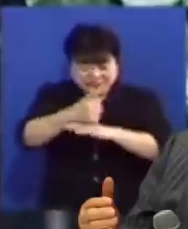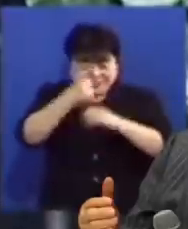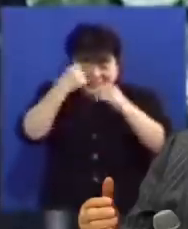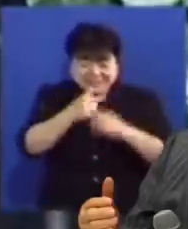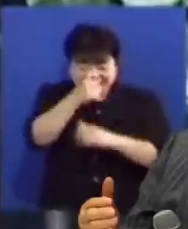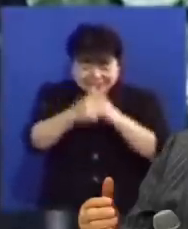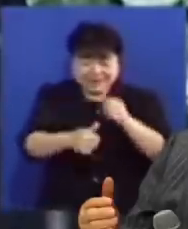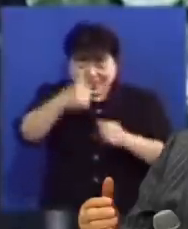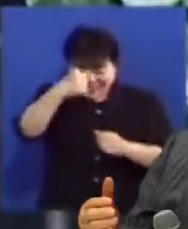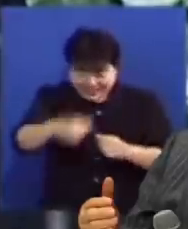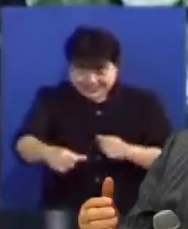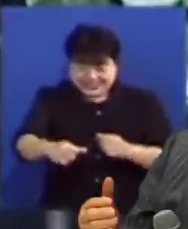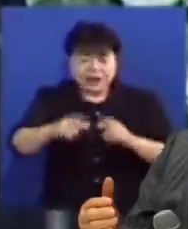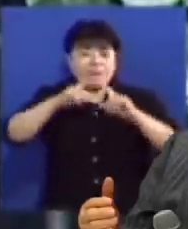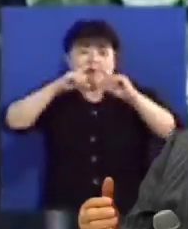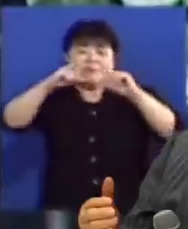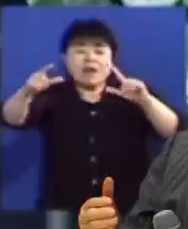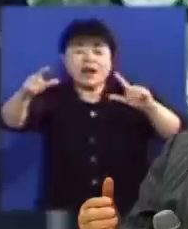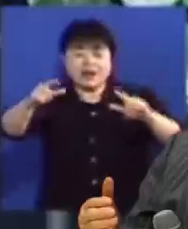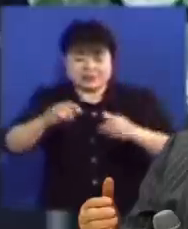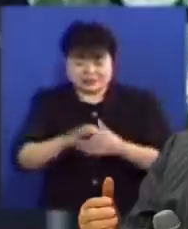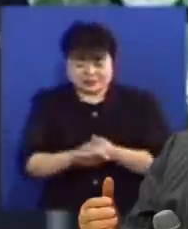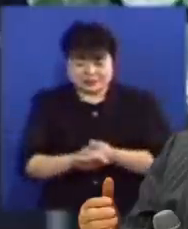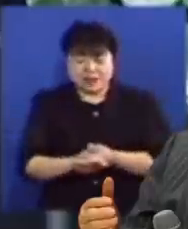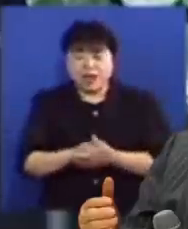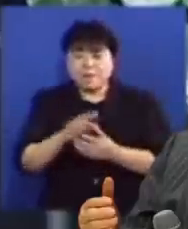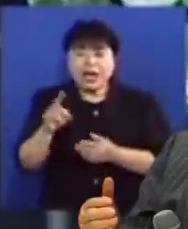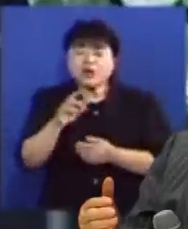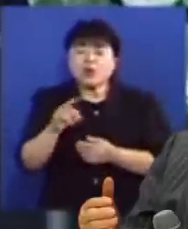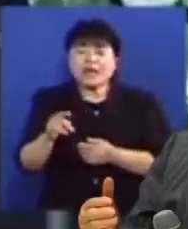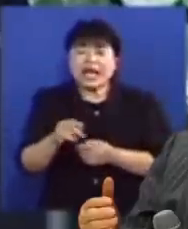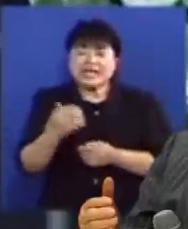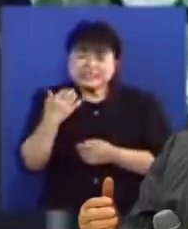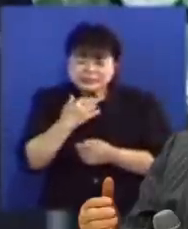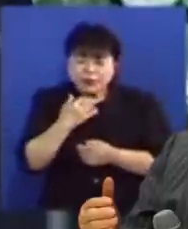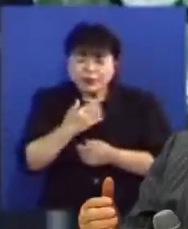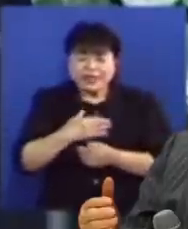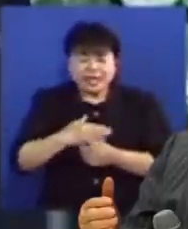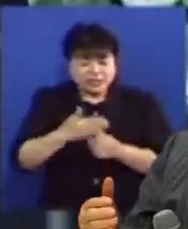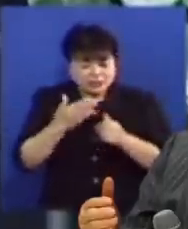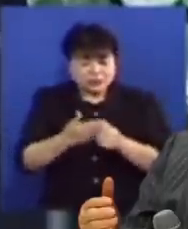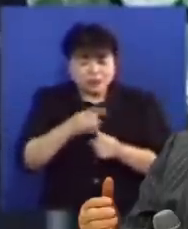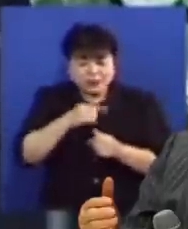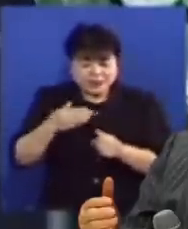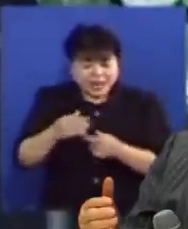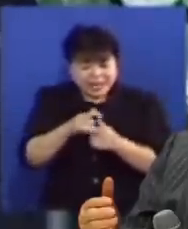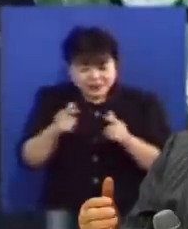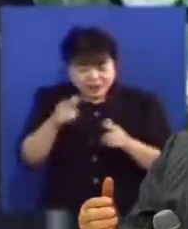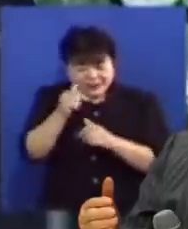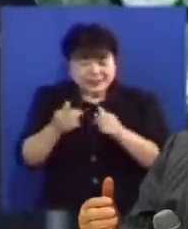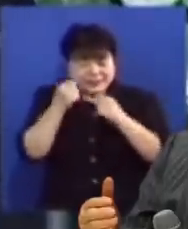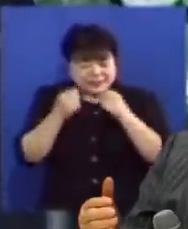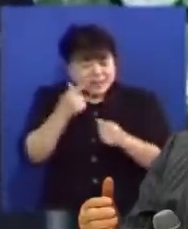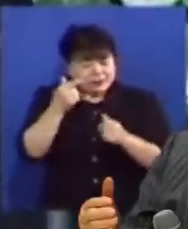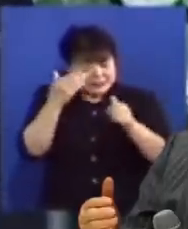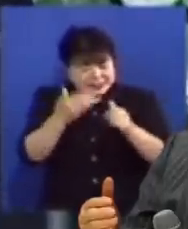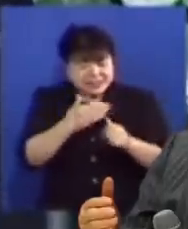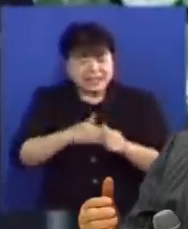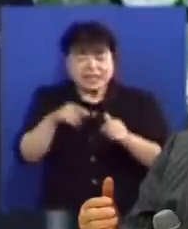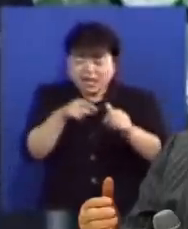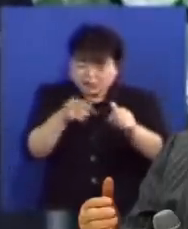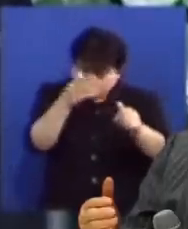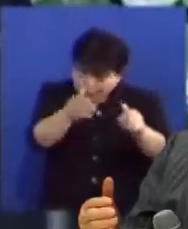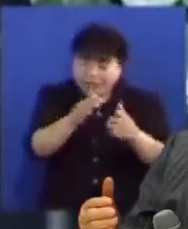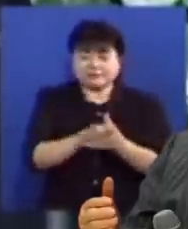살아계신 하나님의 아들이시니라 요나 시모나 이것을 내게 알게 한 것은 내 혈육이 아니라 하늘에게서 내 아버지께로서